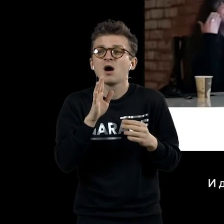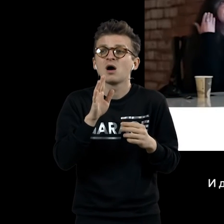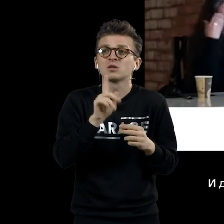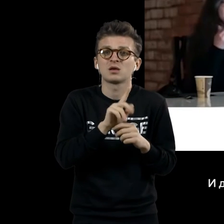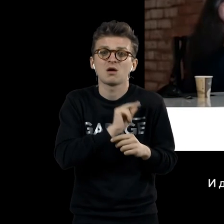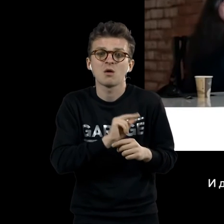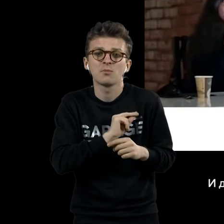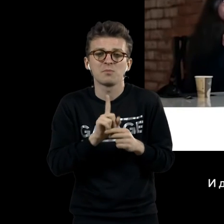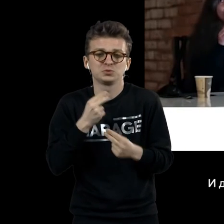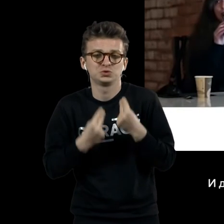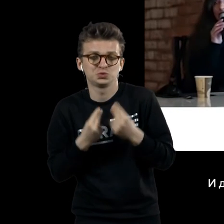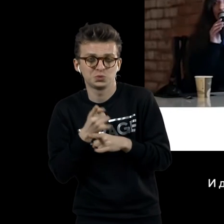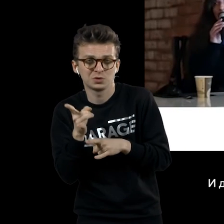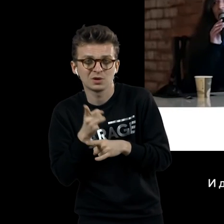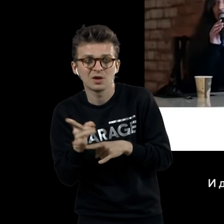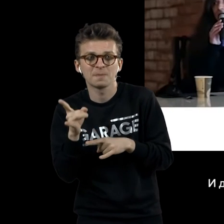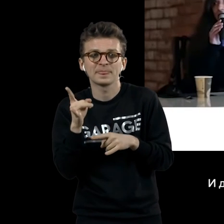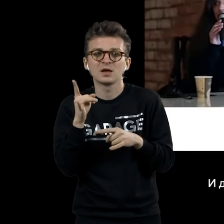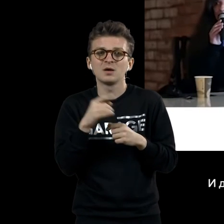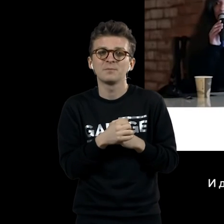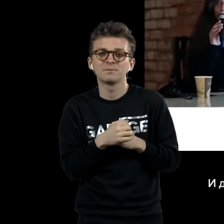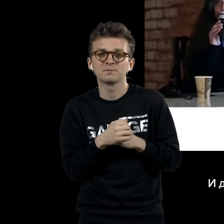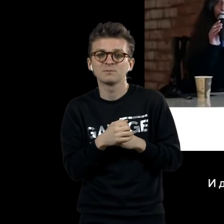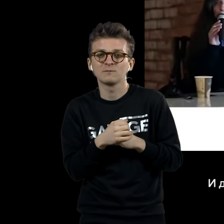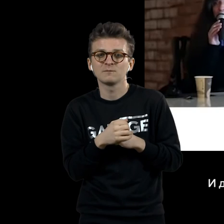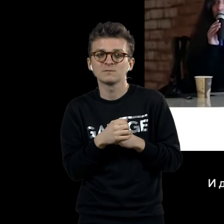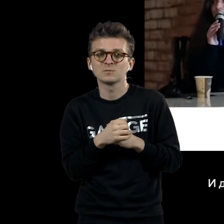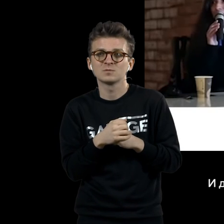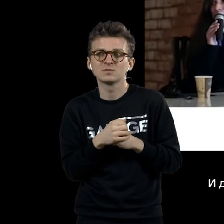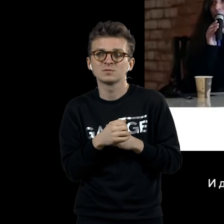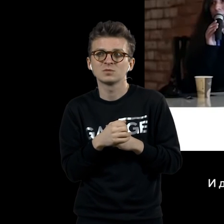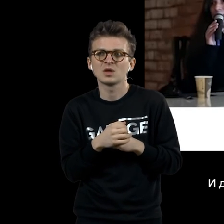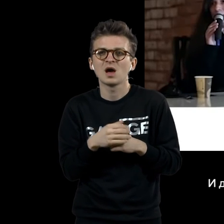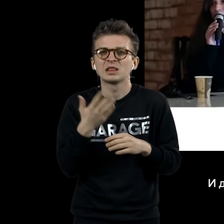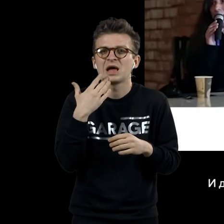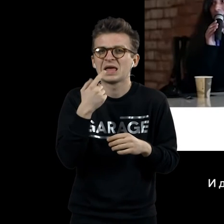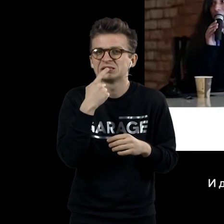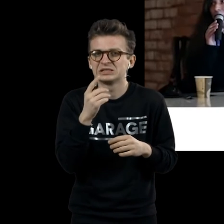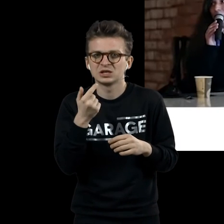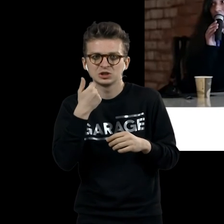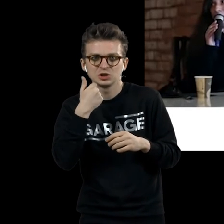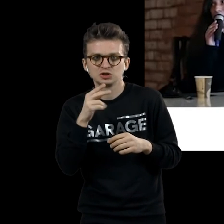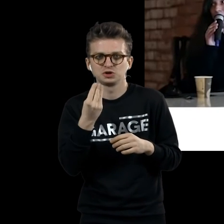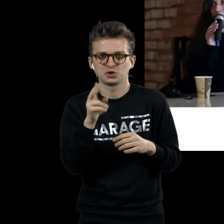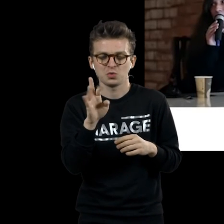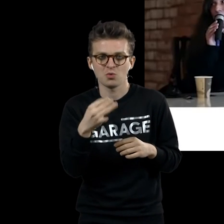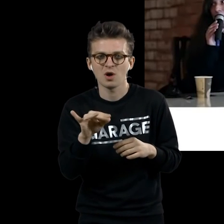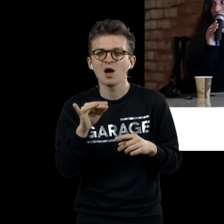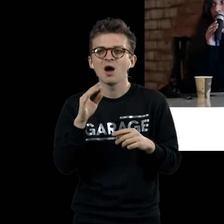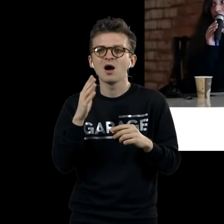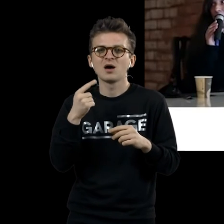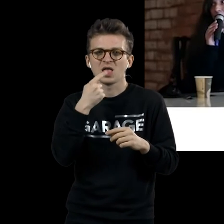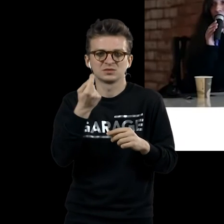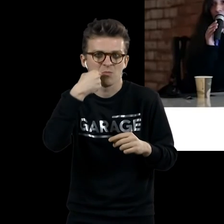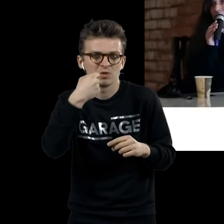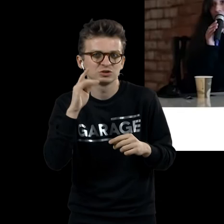с «Тонганщик», «Мой язык за щекой» – это английская идиома, которая обозначает, насколько я